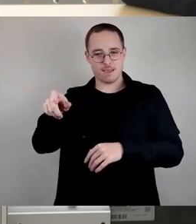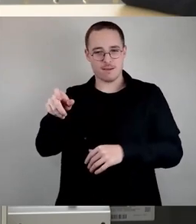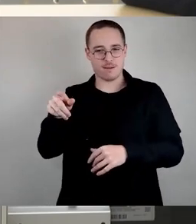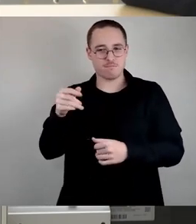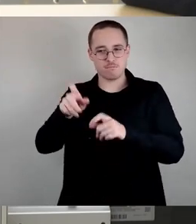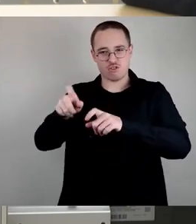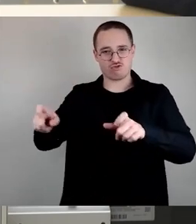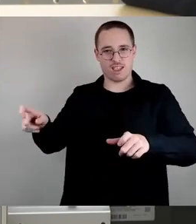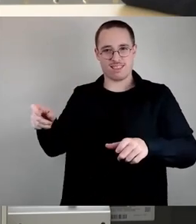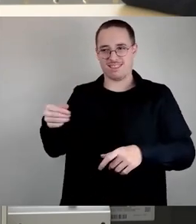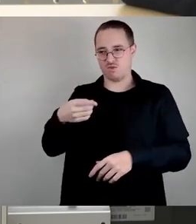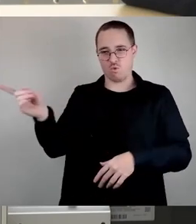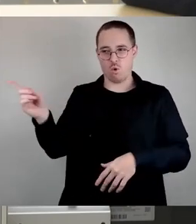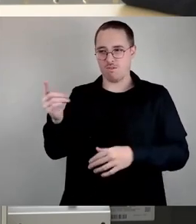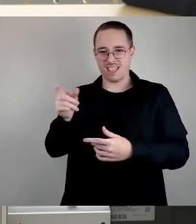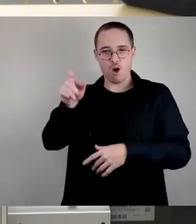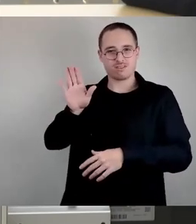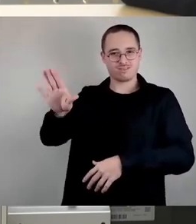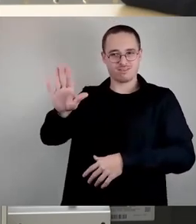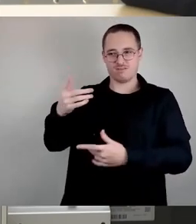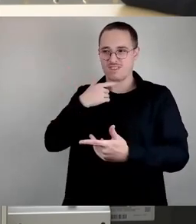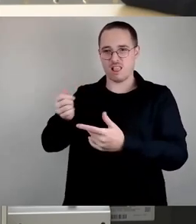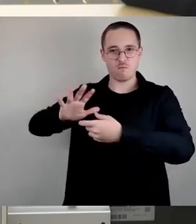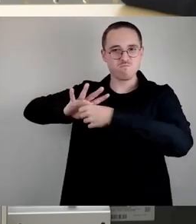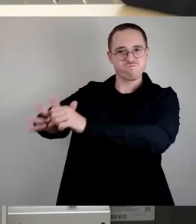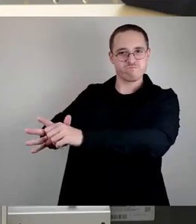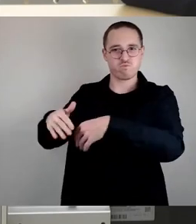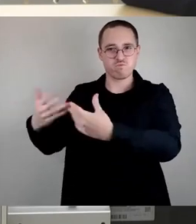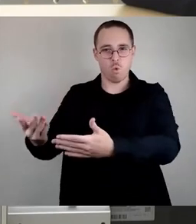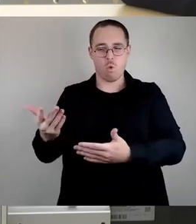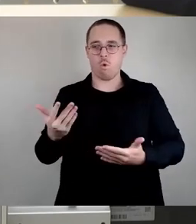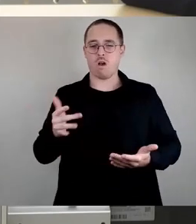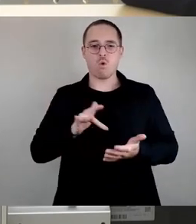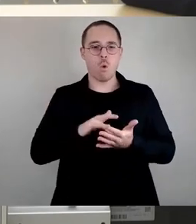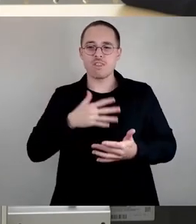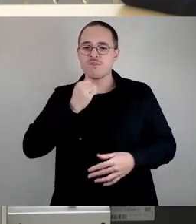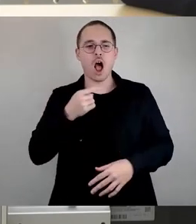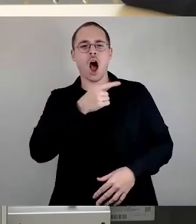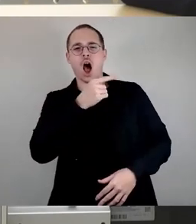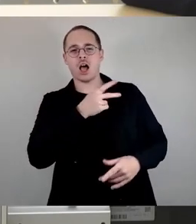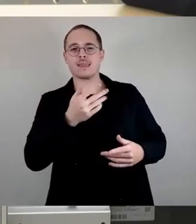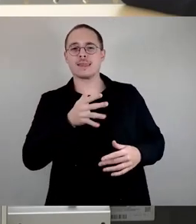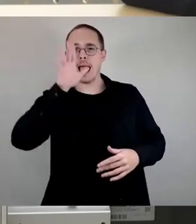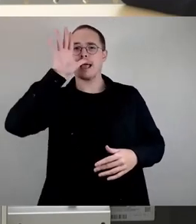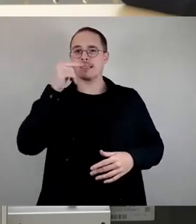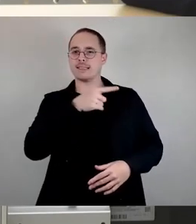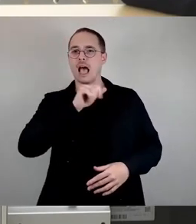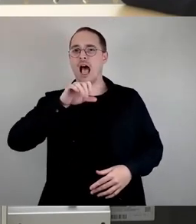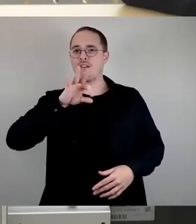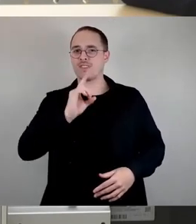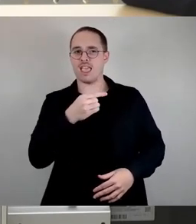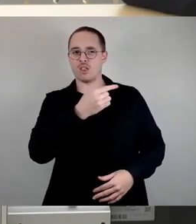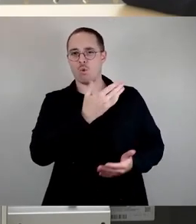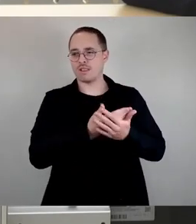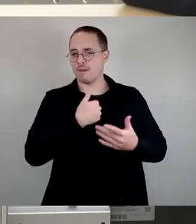der AfD. Und Sie wollen denen jetzt, sage ich mal, entgegenkommen. Und deswegen machen Sie diese unsäglichen Anträge. Wir werden